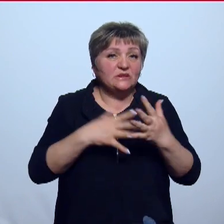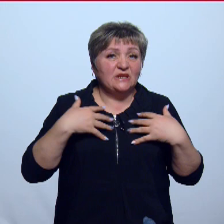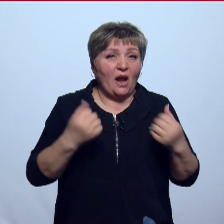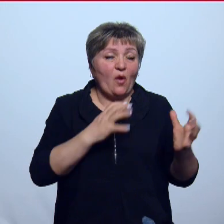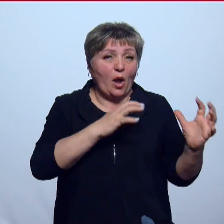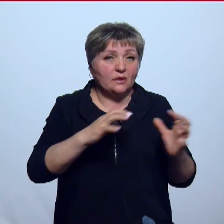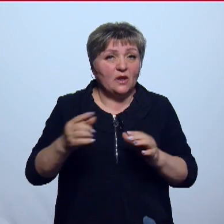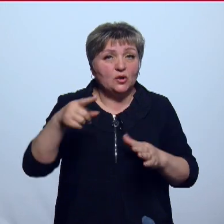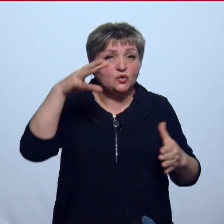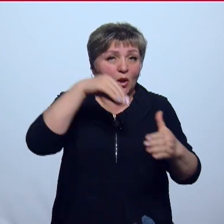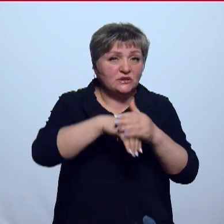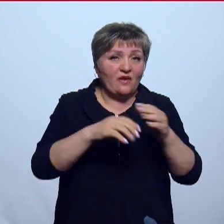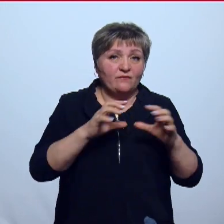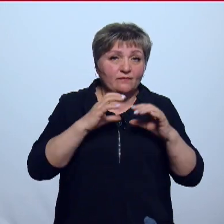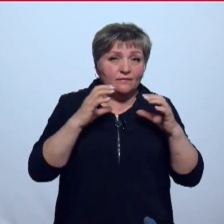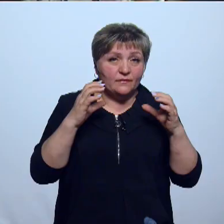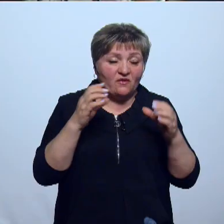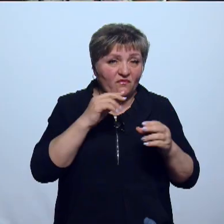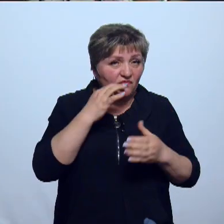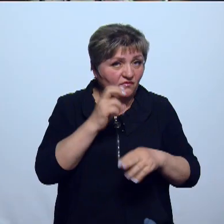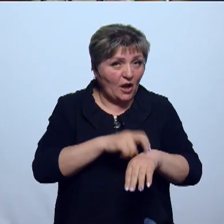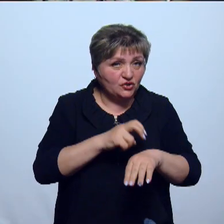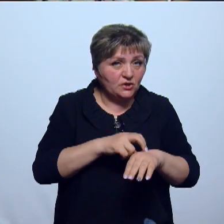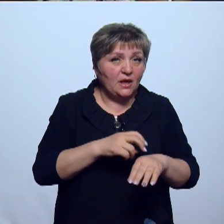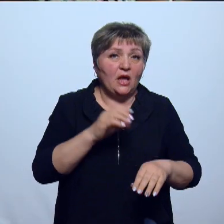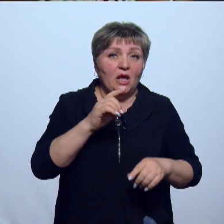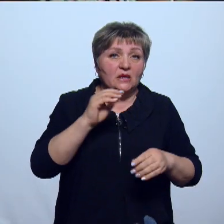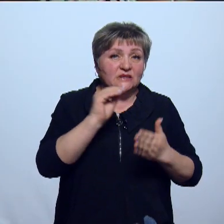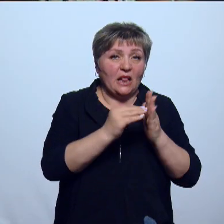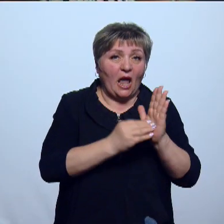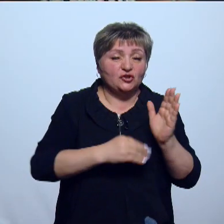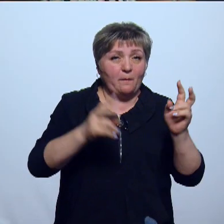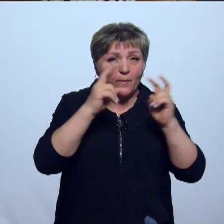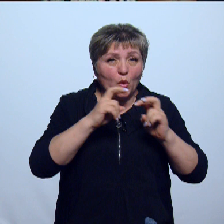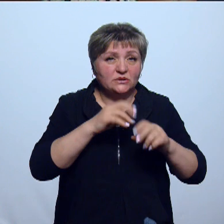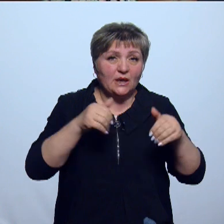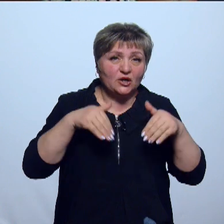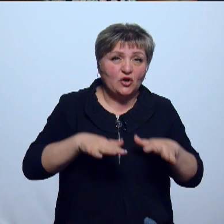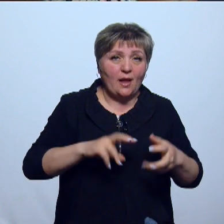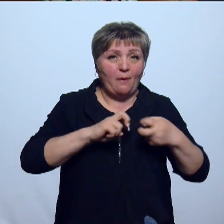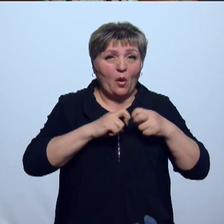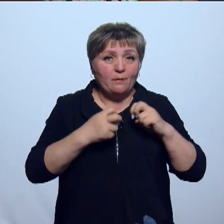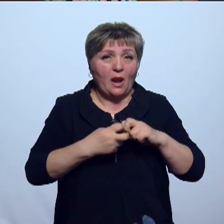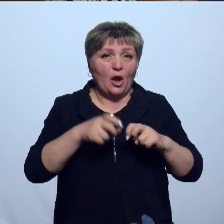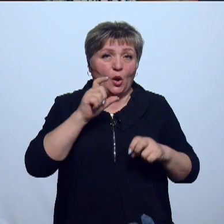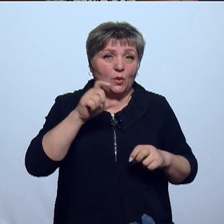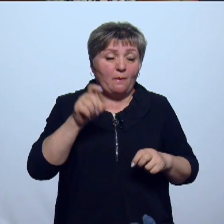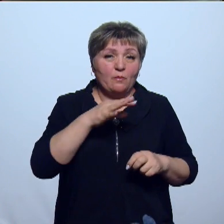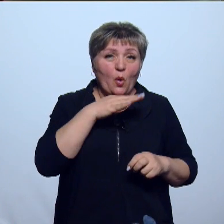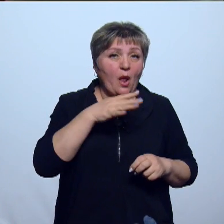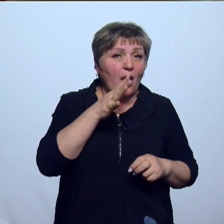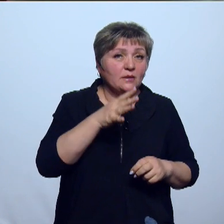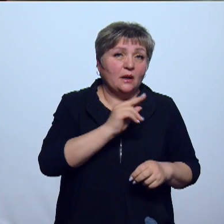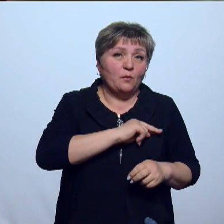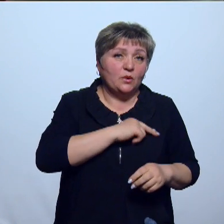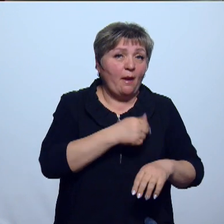В его состав пошли известные в регионе врачи. Задача совета – поиск решений для проблем с людьми, много лет работавшими